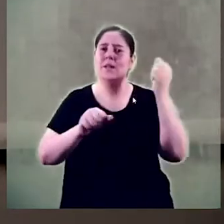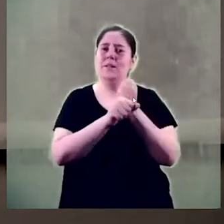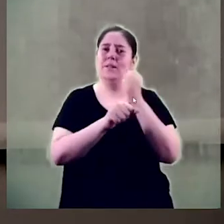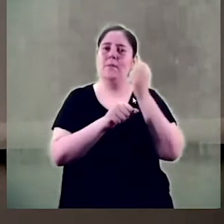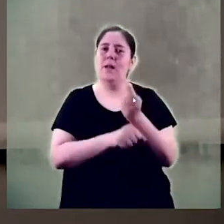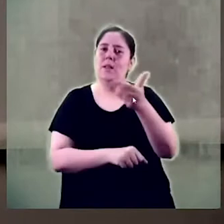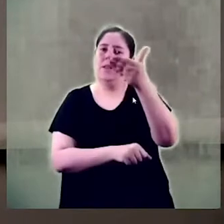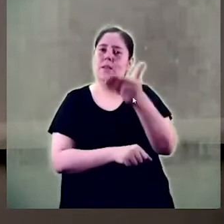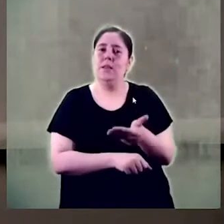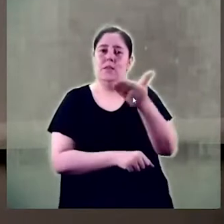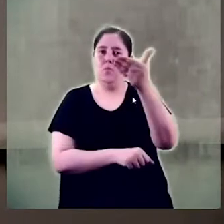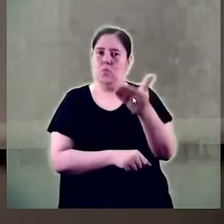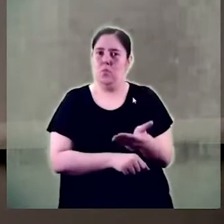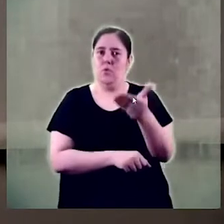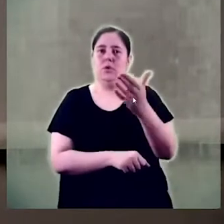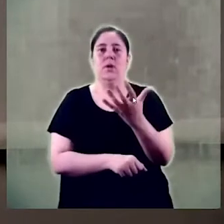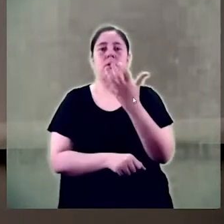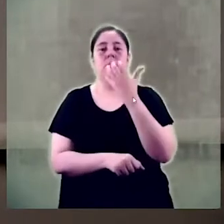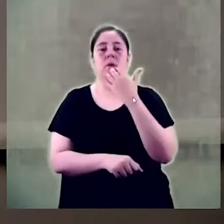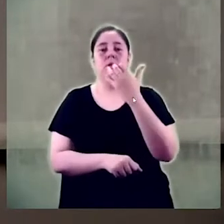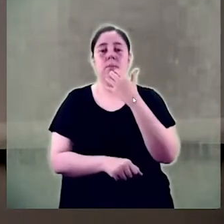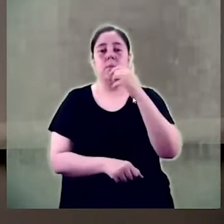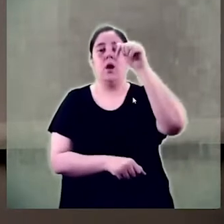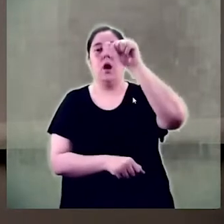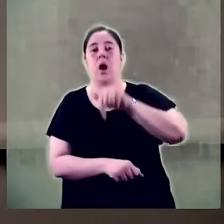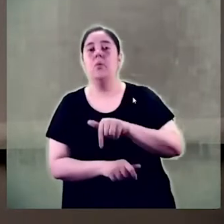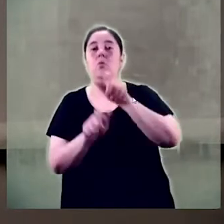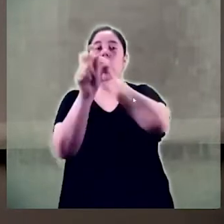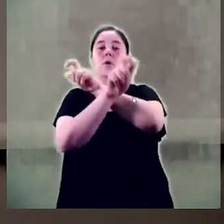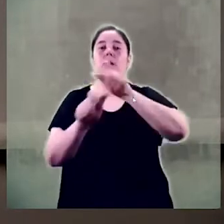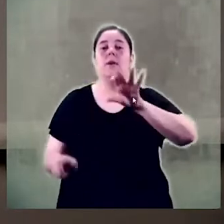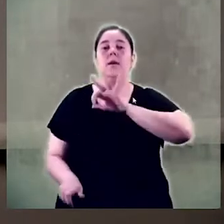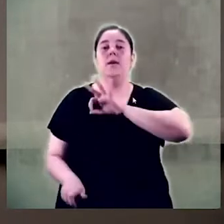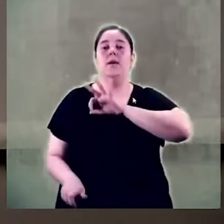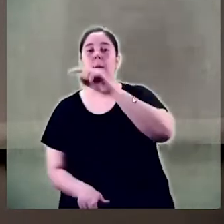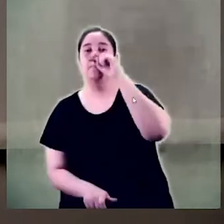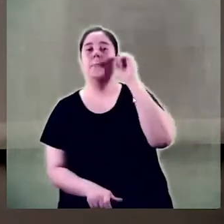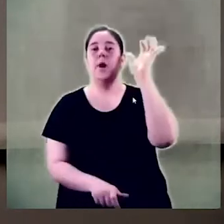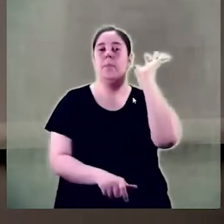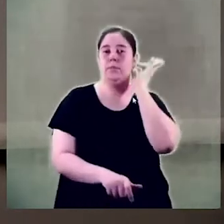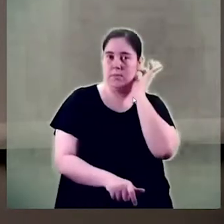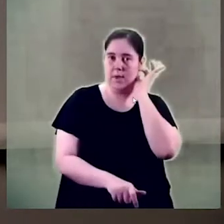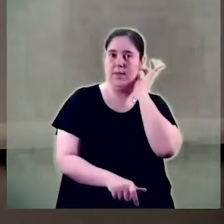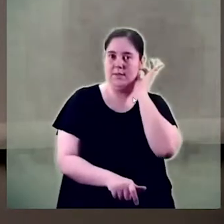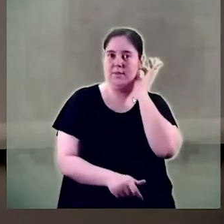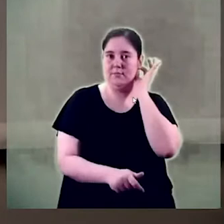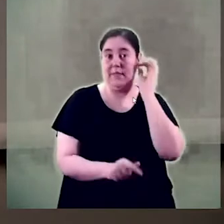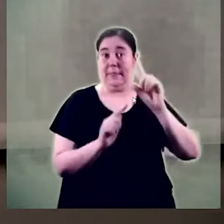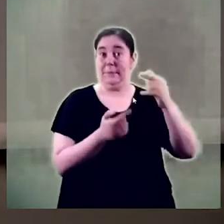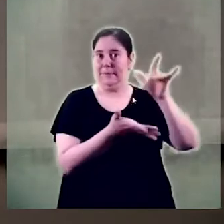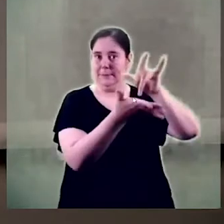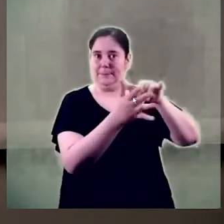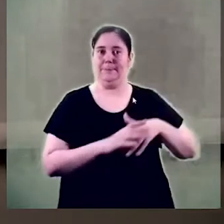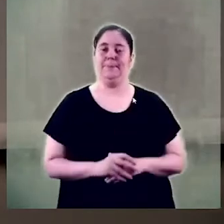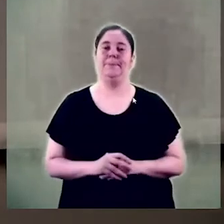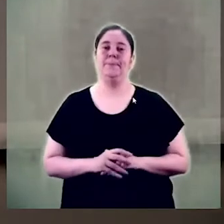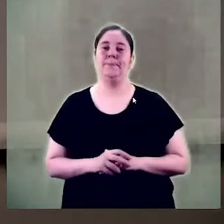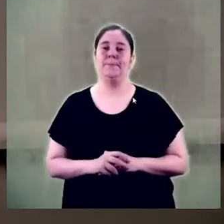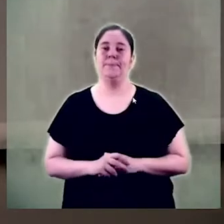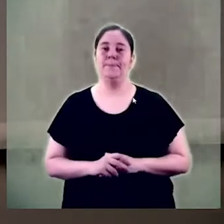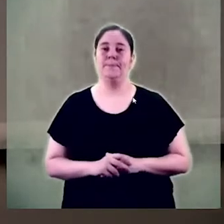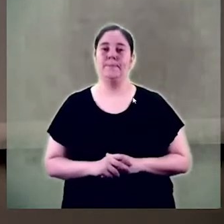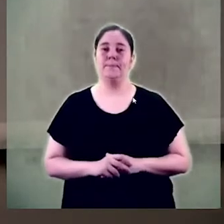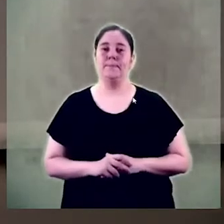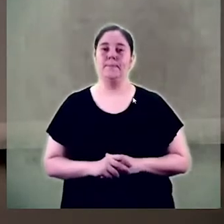avui les premiades i els premiats donaran un bon testimoni. Permeteu-me que també